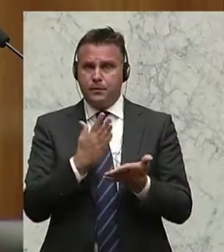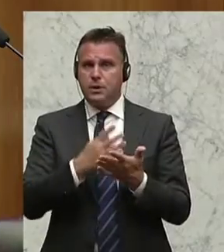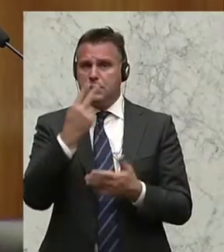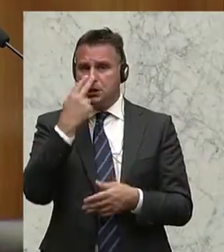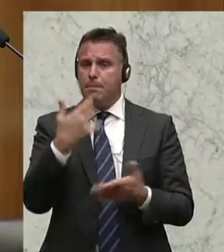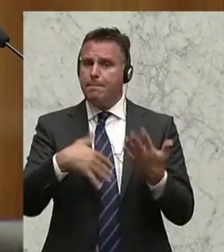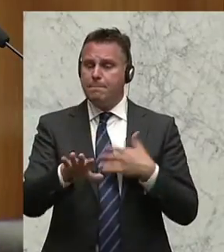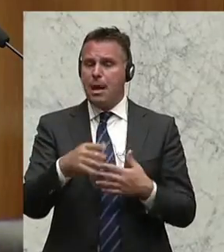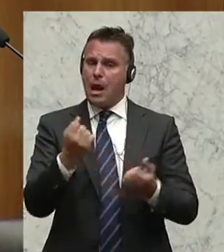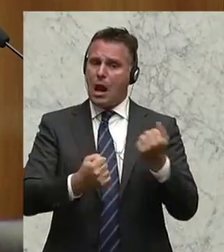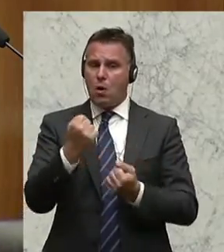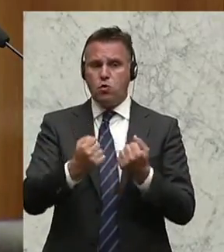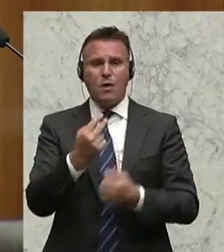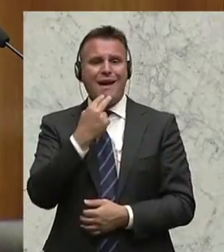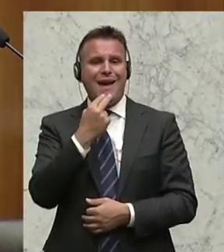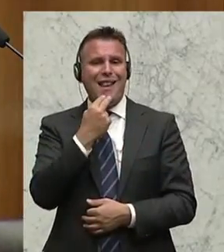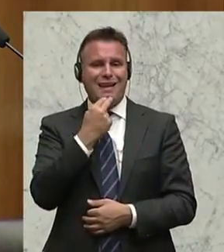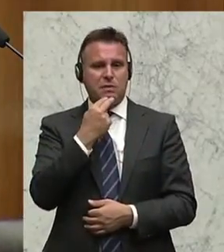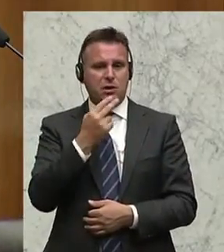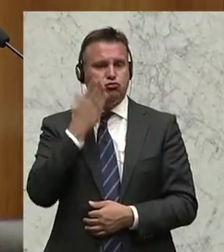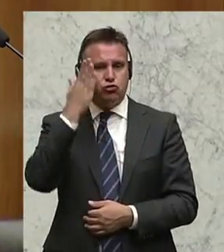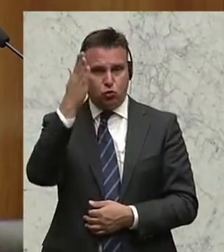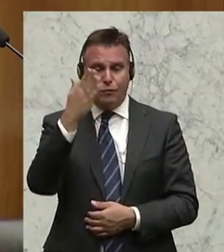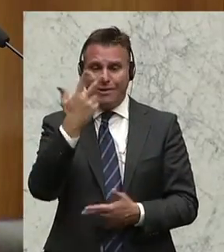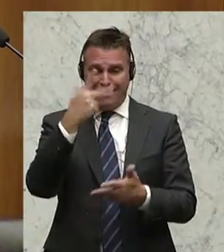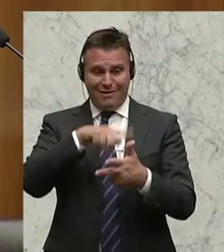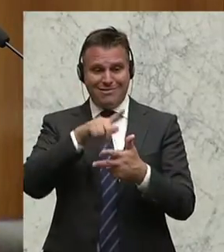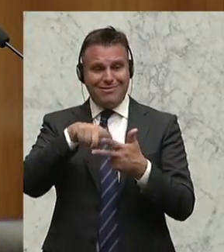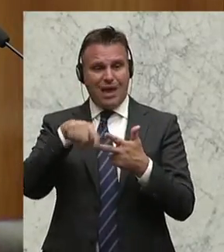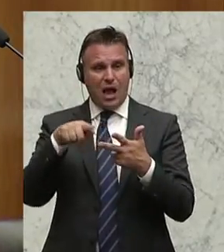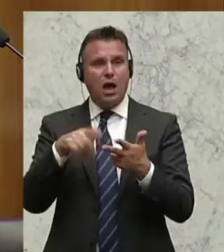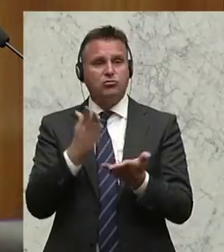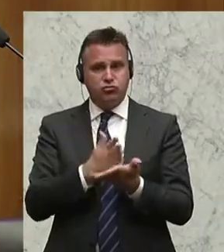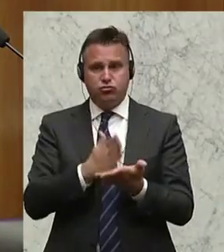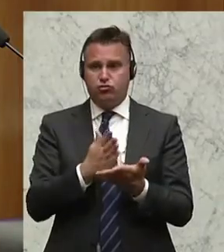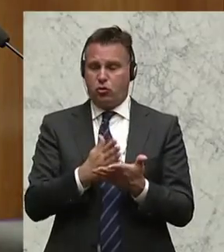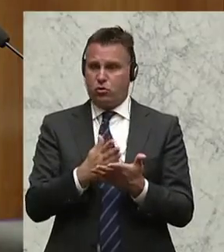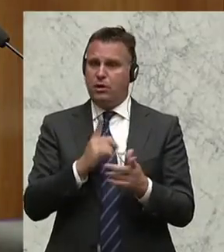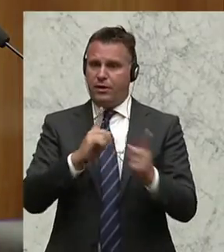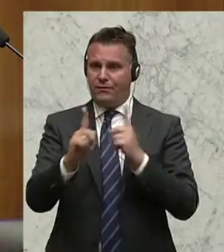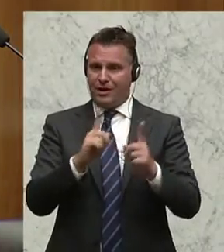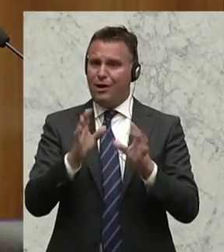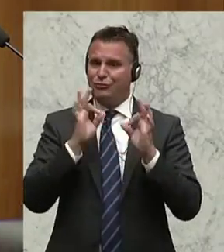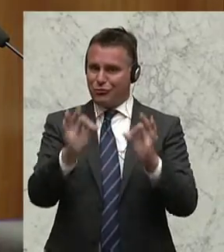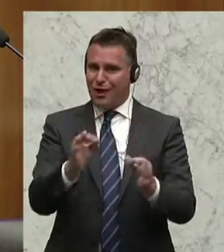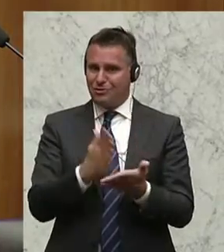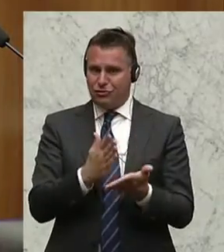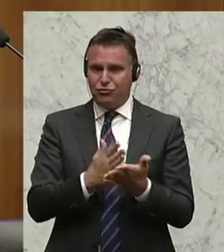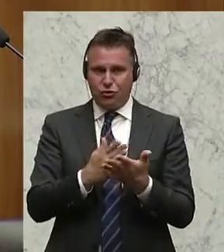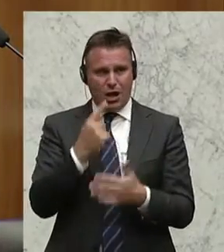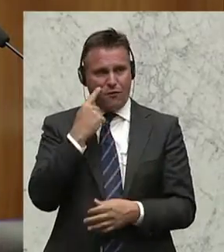Elektromobilität. Ich glaube, das sind die drei wichtigsten Dinge, die derzeit gerade im Bereich Straßenverkehr passieren. Und ich glaube,